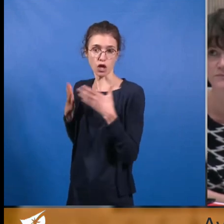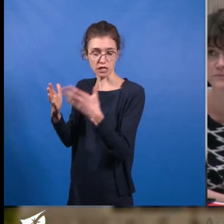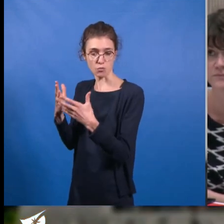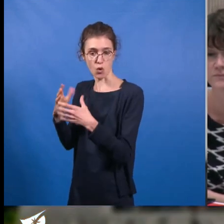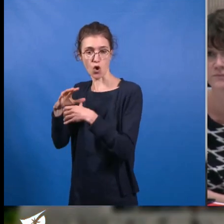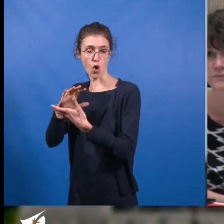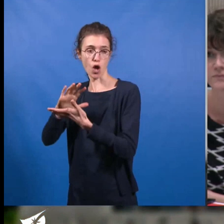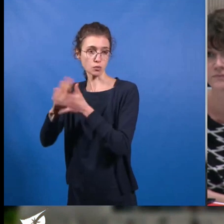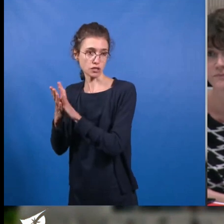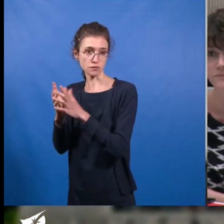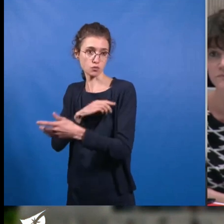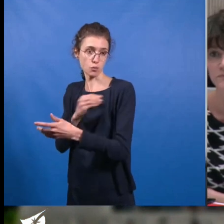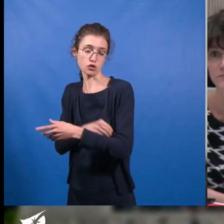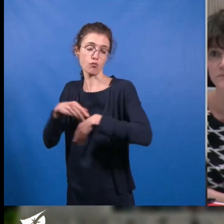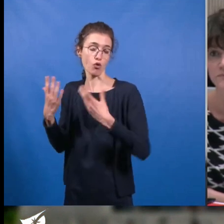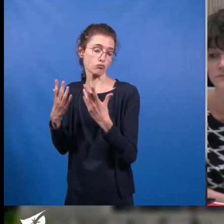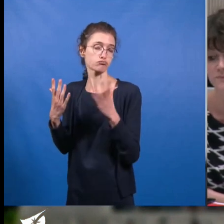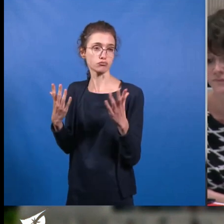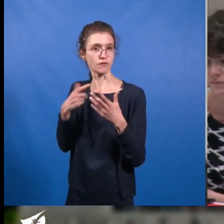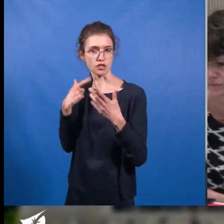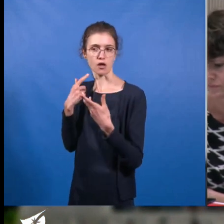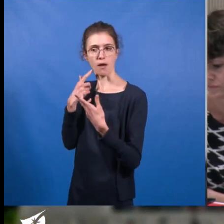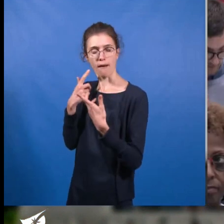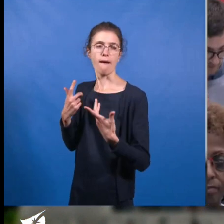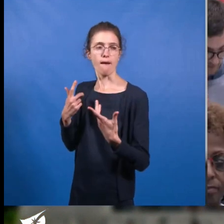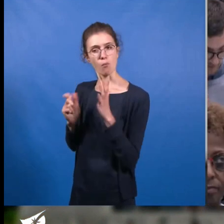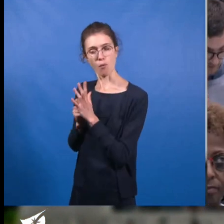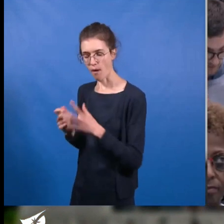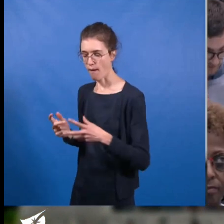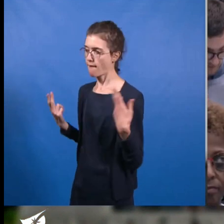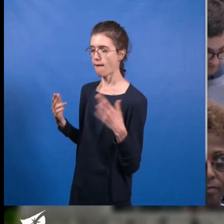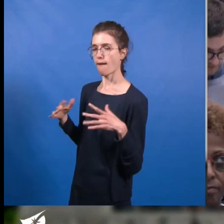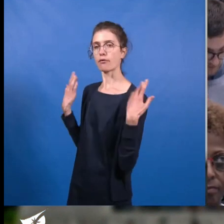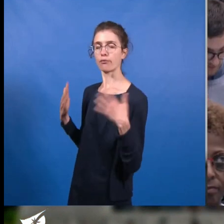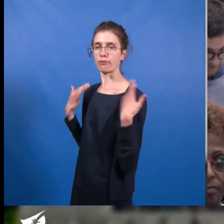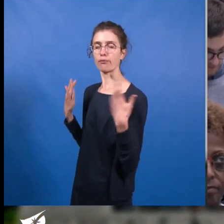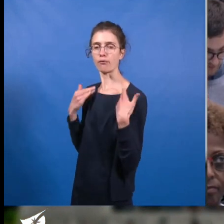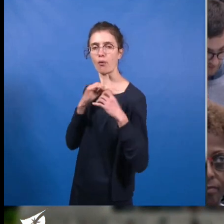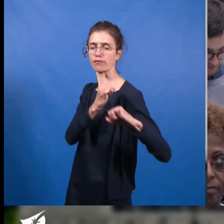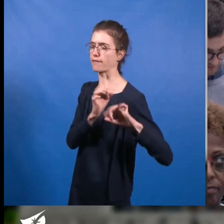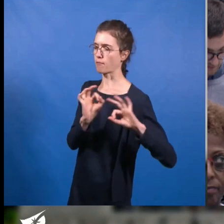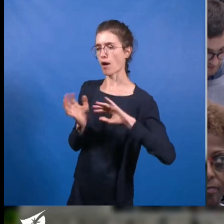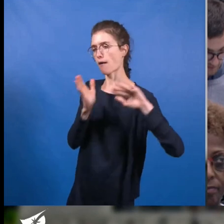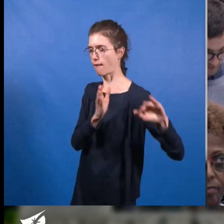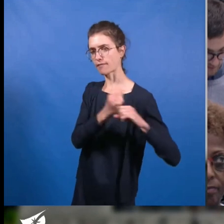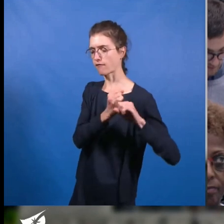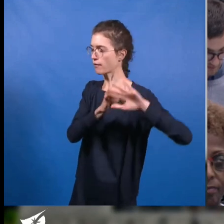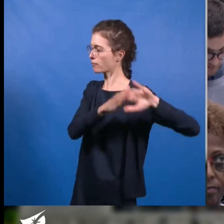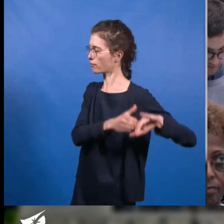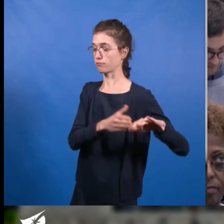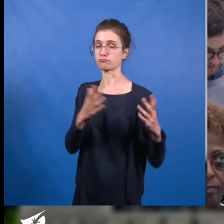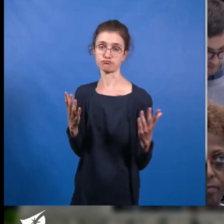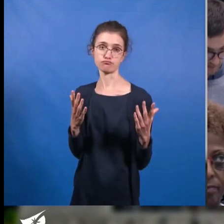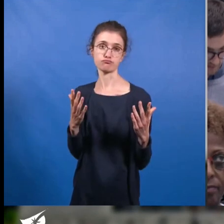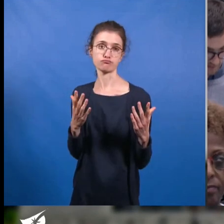un temps d'émancipation sans contrainte pour toutes celles et tous ceux dont le travail peut s'arrêter ce jour-là. Si nous pouvions nous sentir